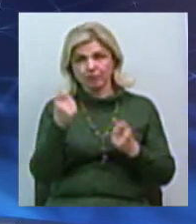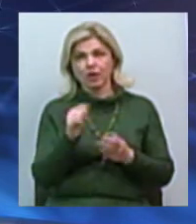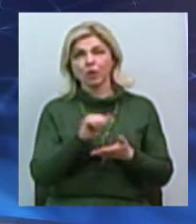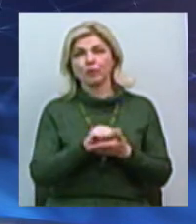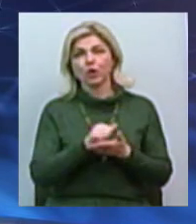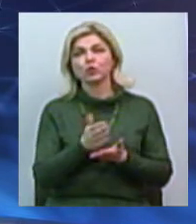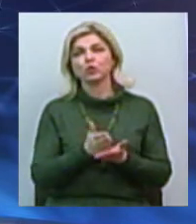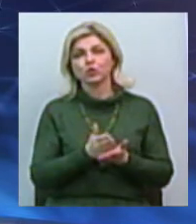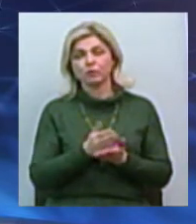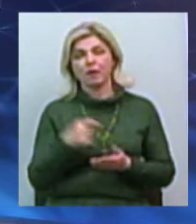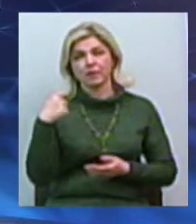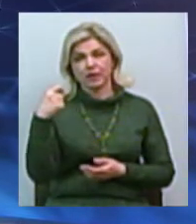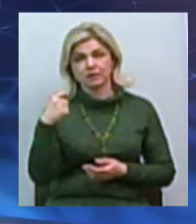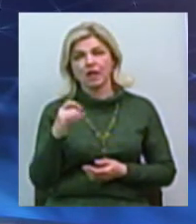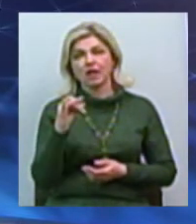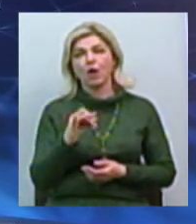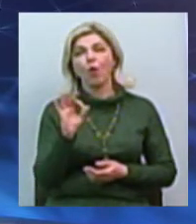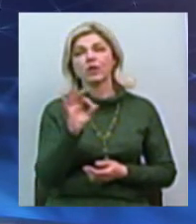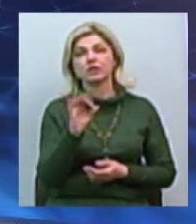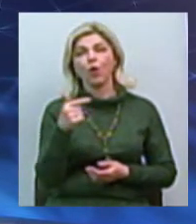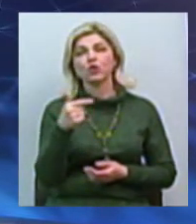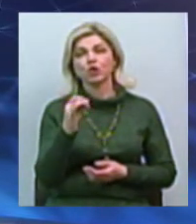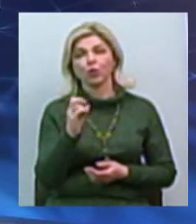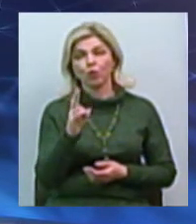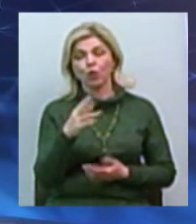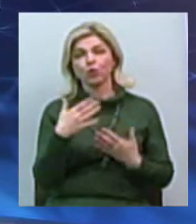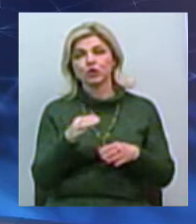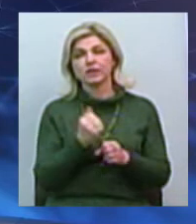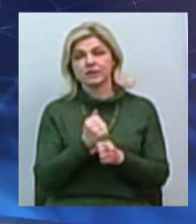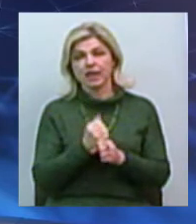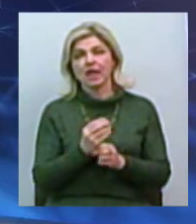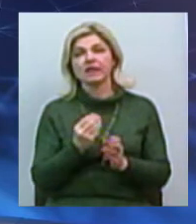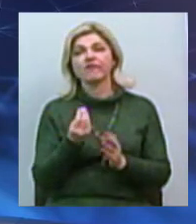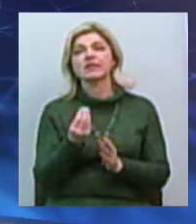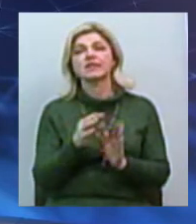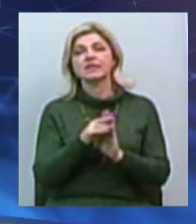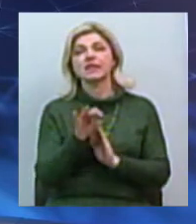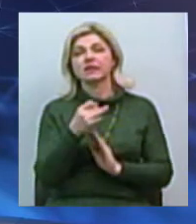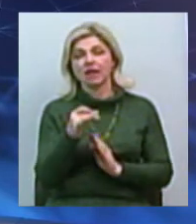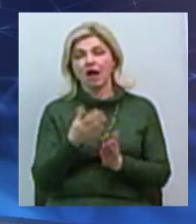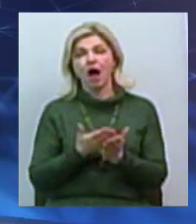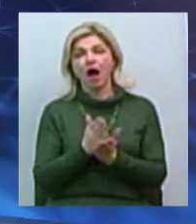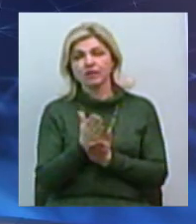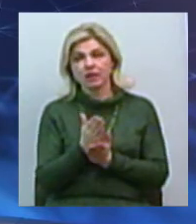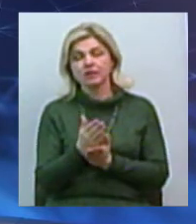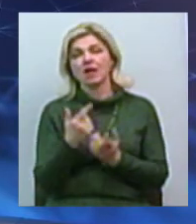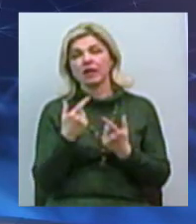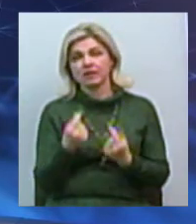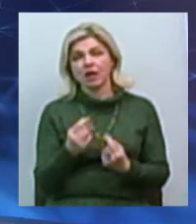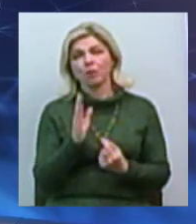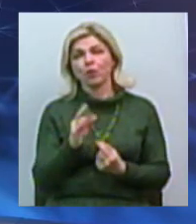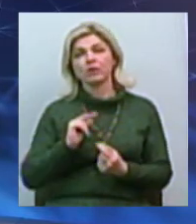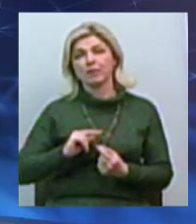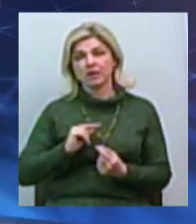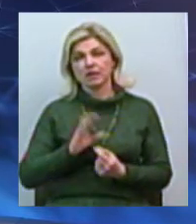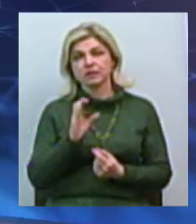Тоді ж прем'єр-міністр України Олексій Гончарюк повідомив, що вже створено інвестиційний атлас і офіс підтримки інвестицій, який працюватиме з іноземними